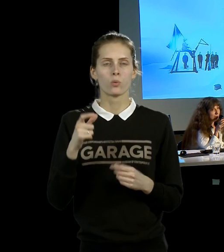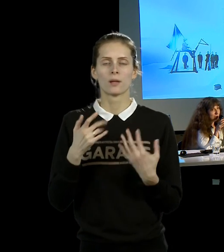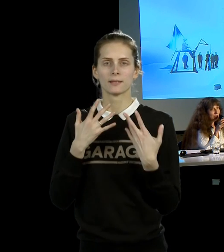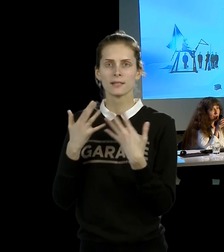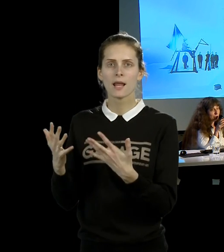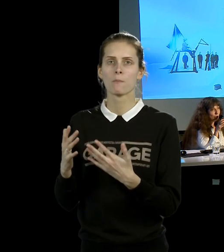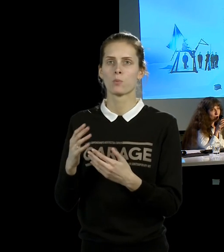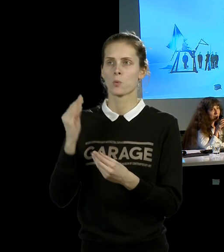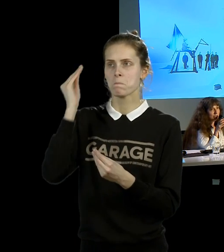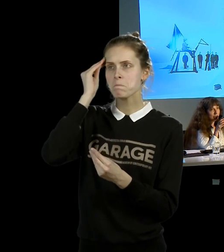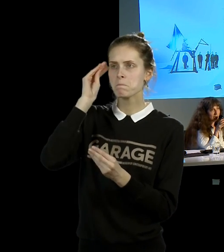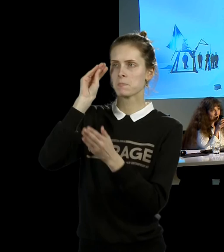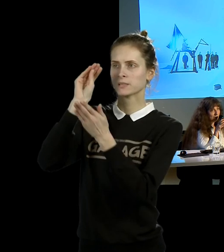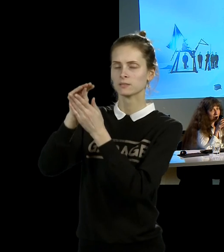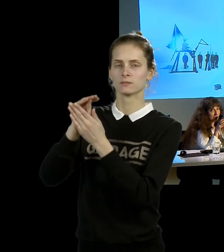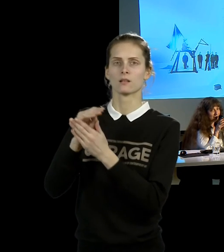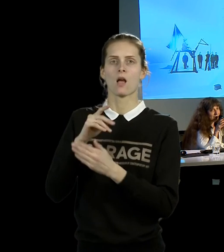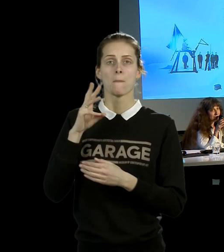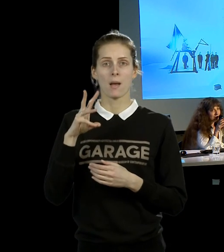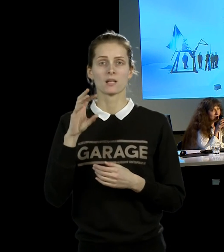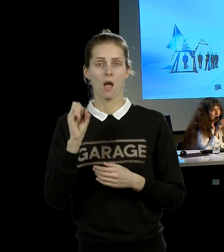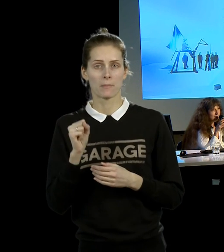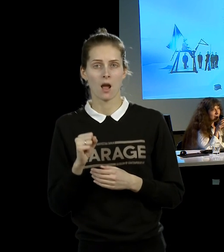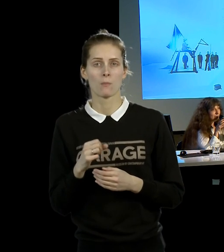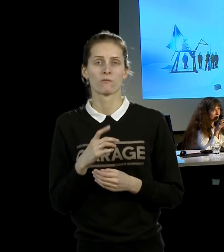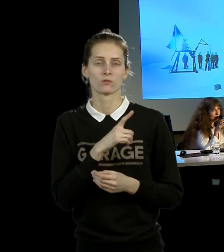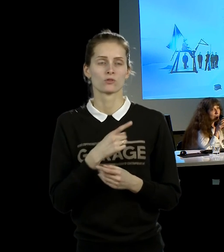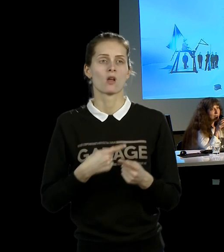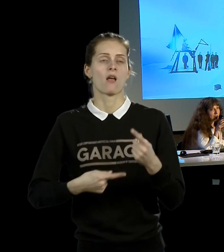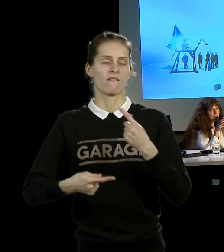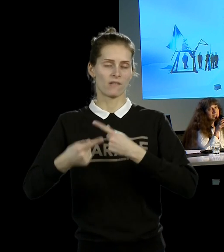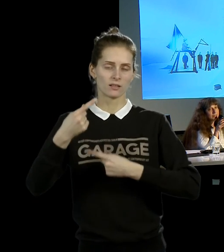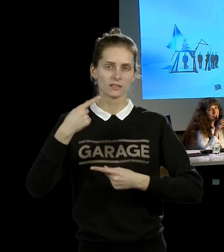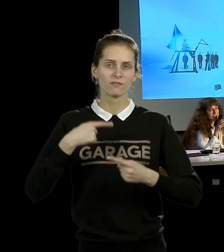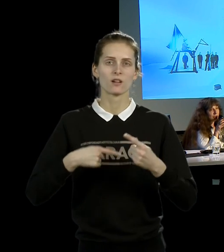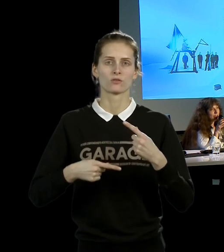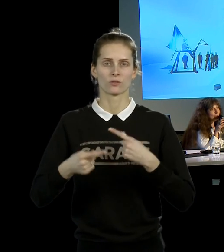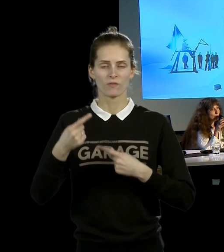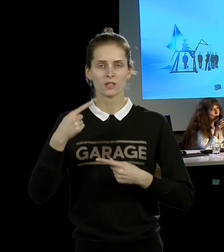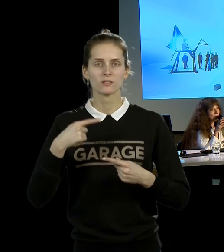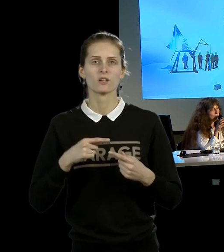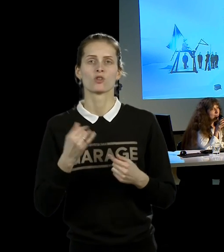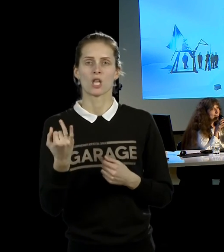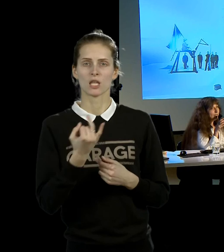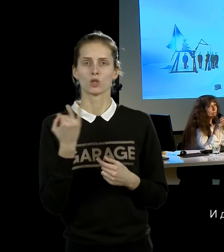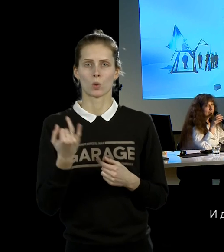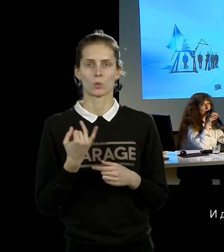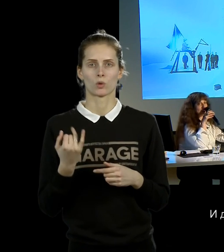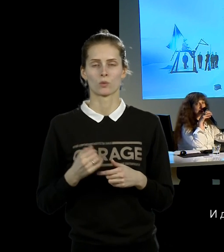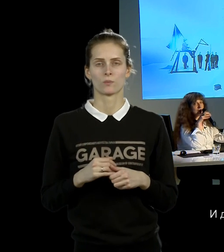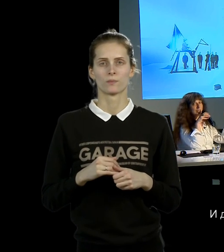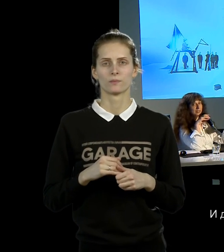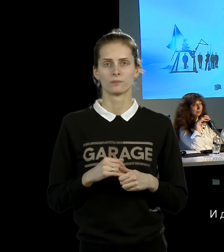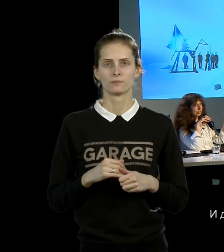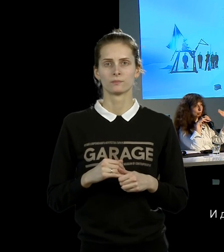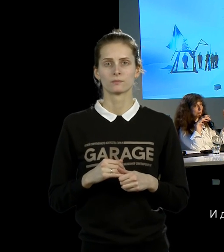Марина Абрамович в своих перформансах, начиная с проекта биографии, возвращает нарративность, возвращает историю. И дальше